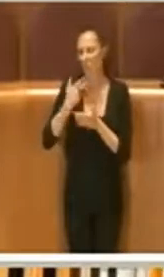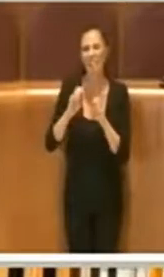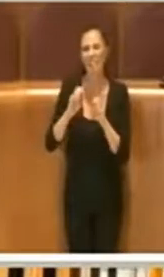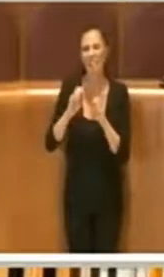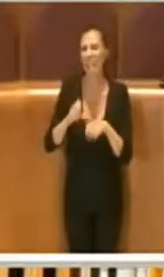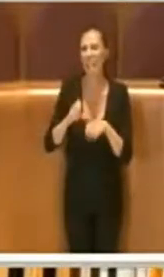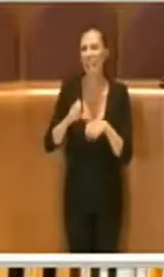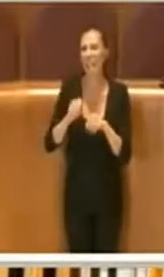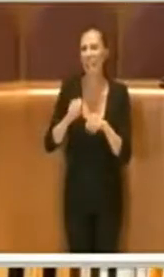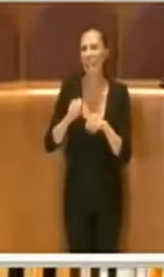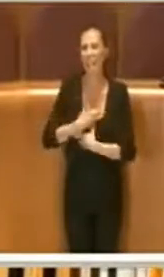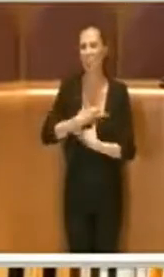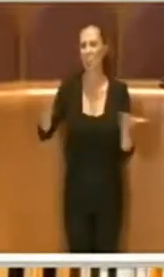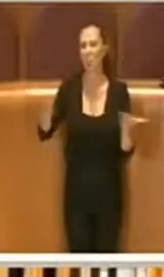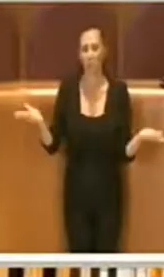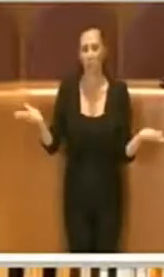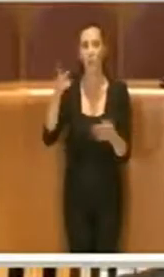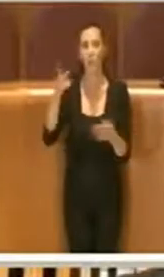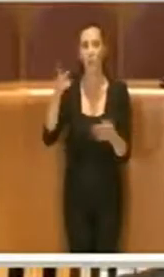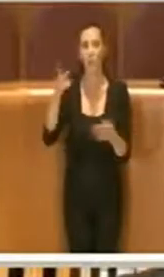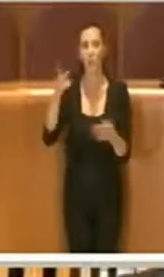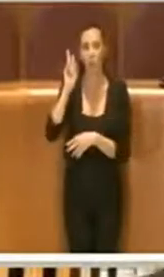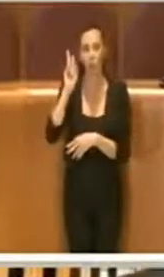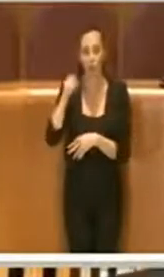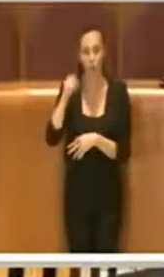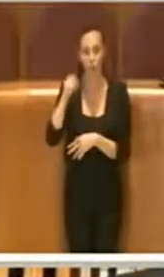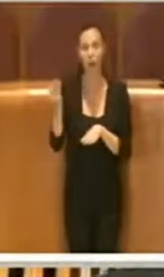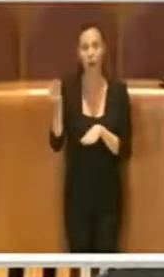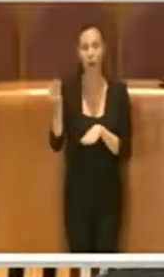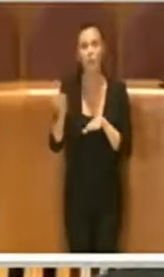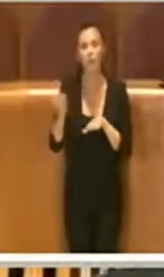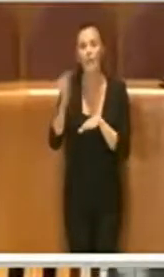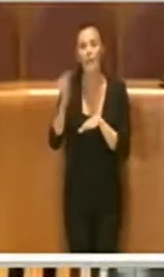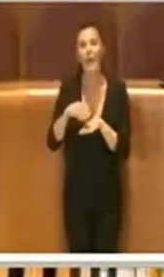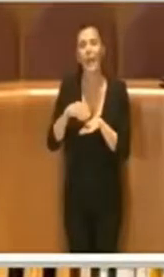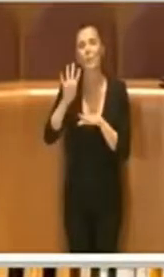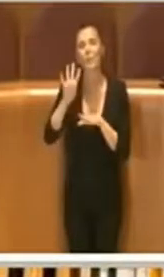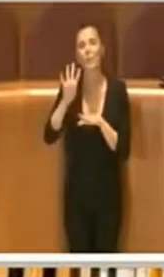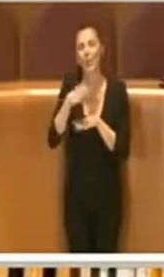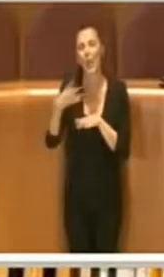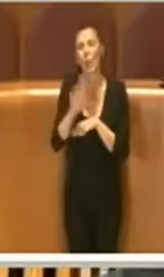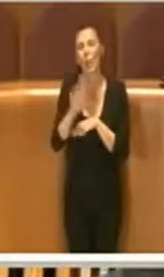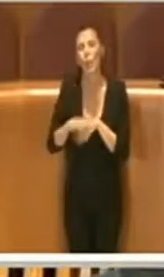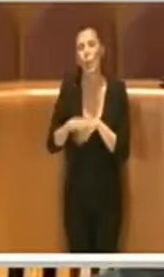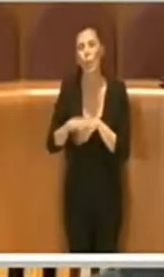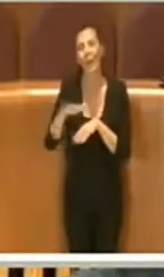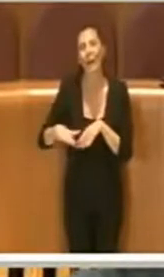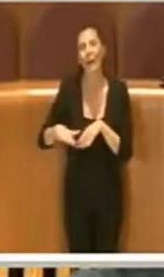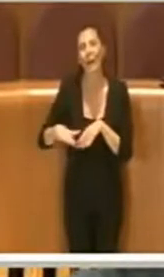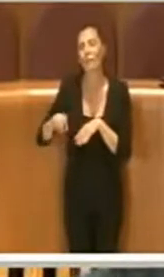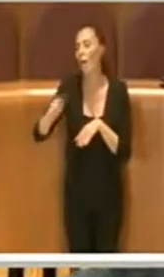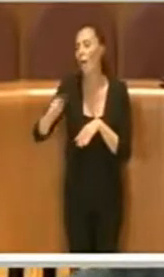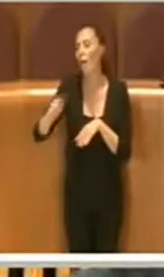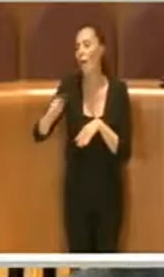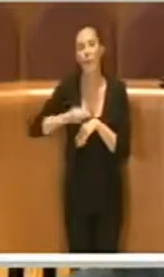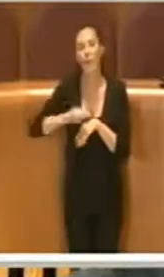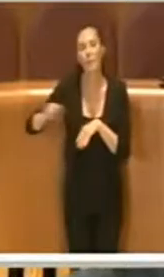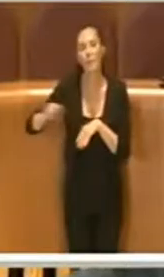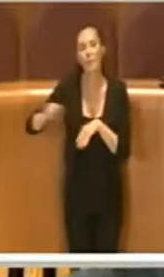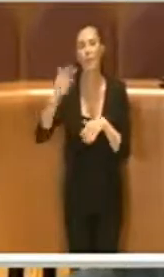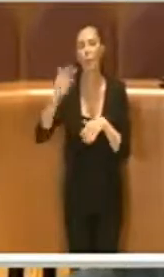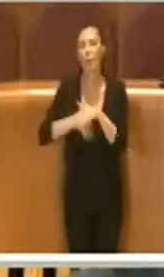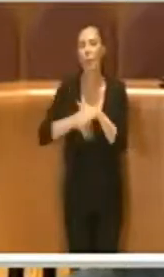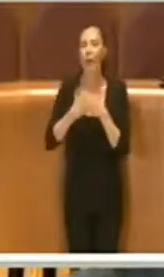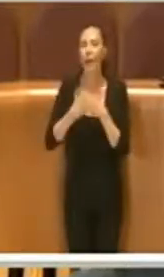Tra il 2016 e il 2020 cosa è successo? Innanzitutto è stato aggiornato il piano urbano parcheggi, quindi è stato eliminato Campotestaccio dal